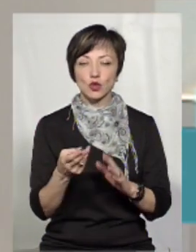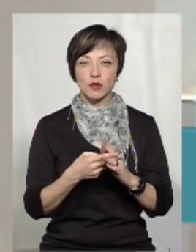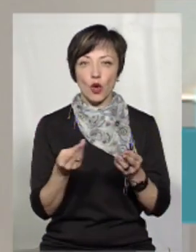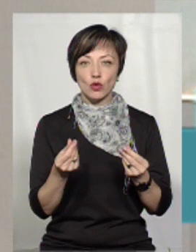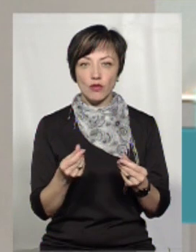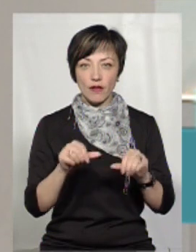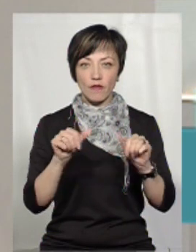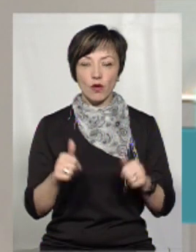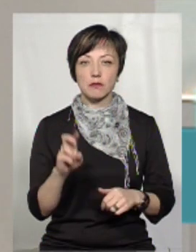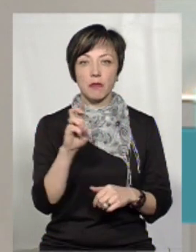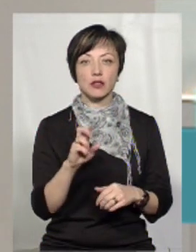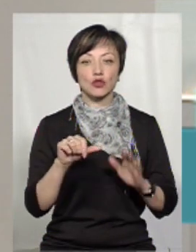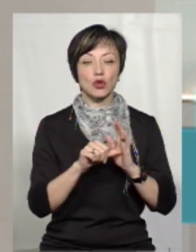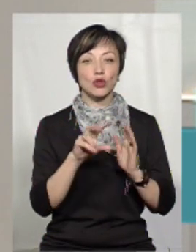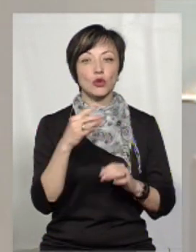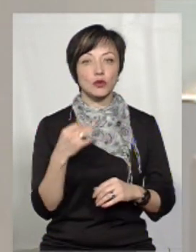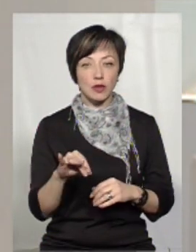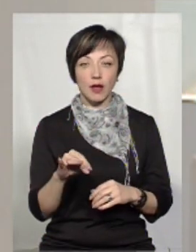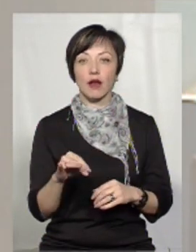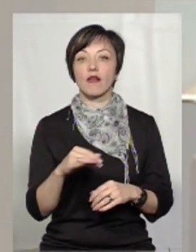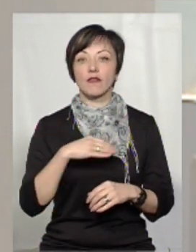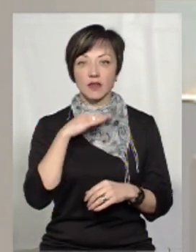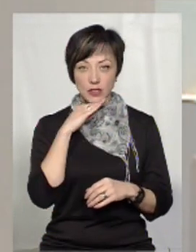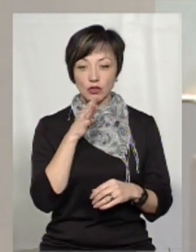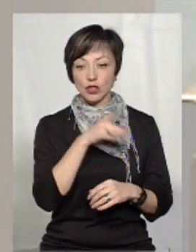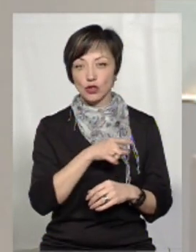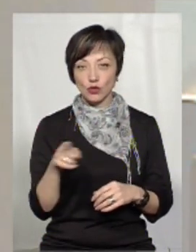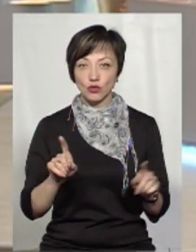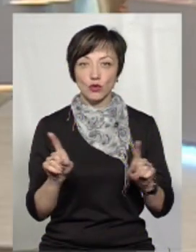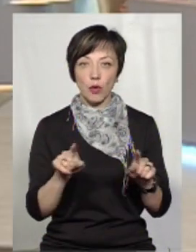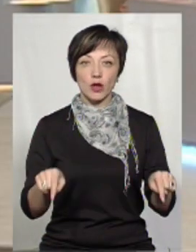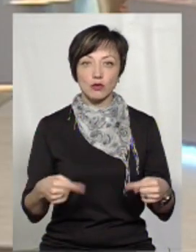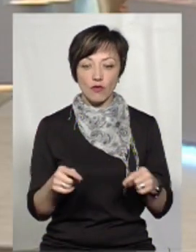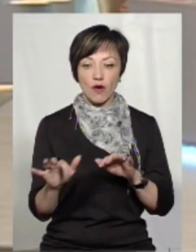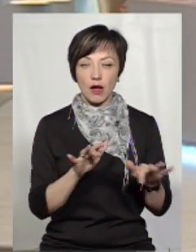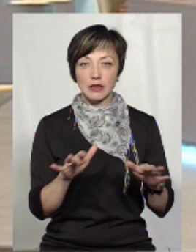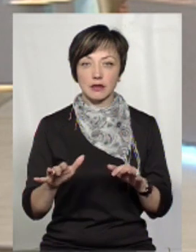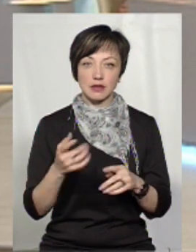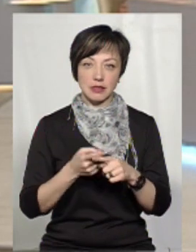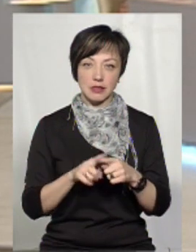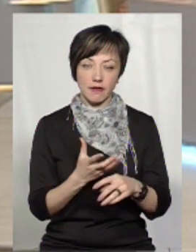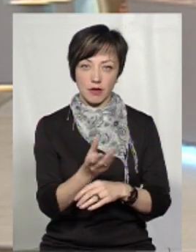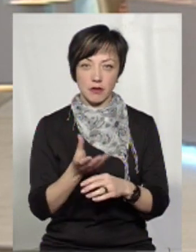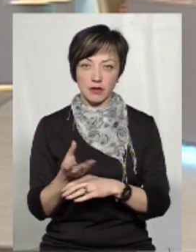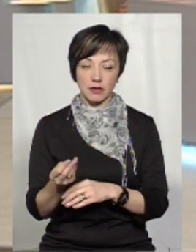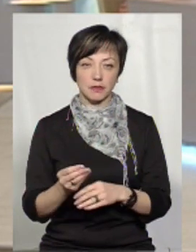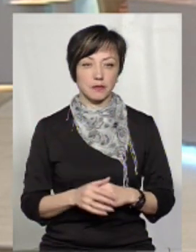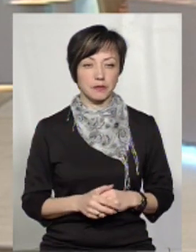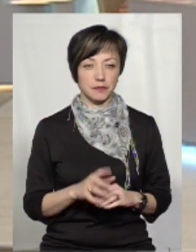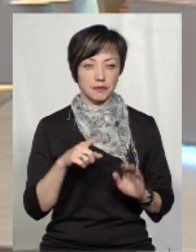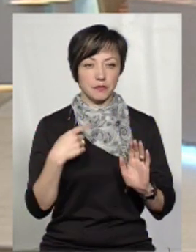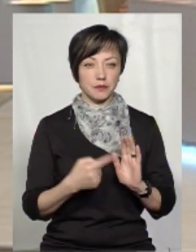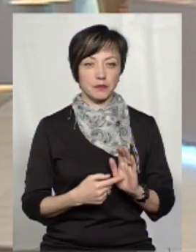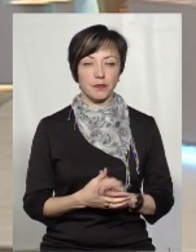формі, от саме з березня, вийшла 6 лютого. От вистачило часу для того, щоб організувати оцей весь процес з виплатами, пане Микола.